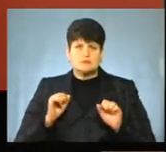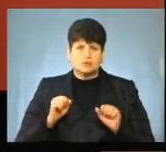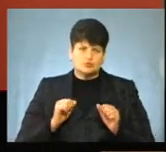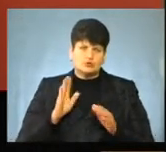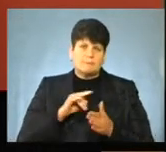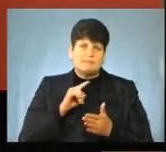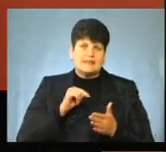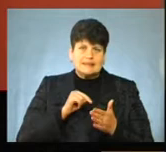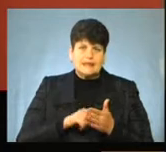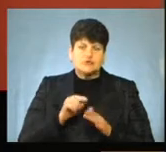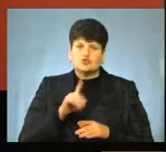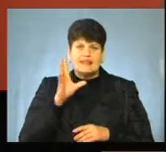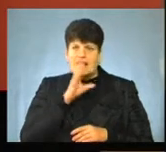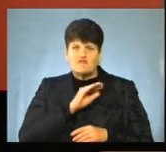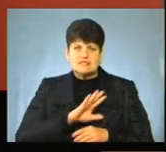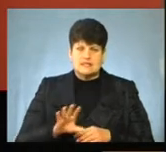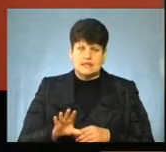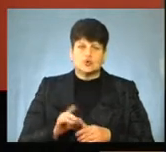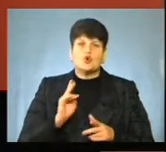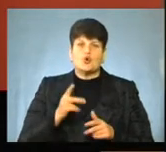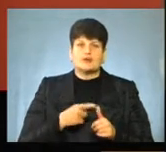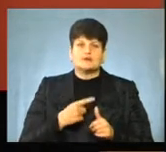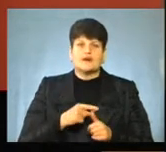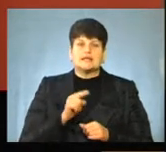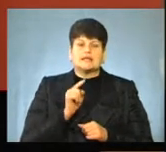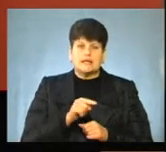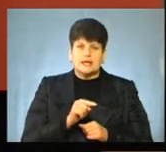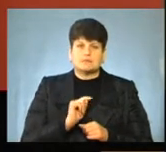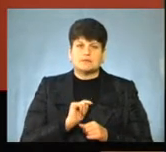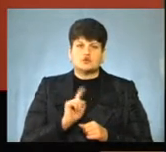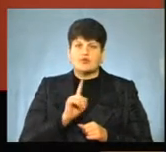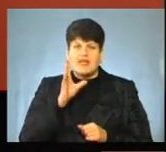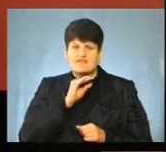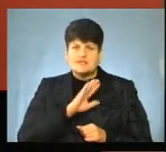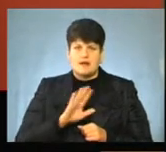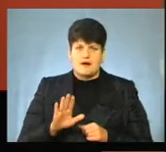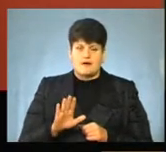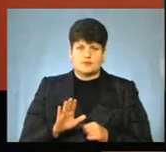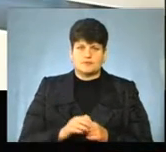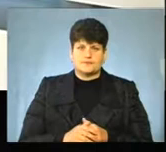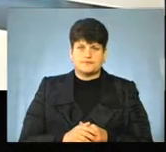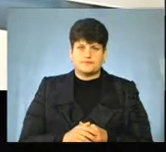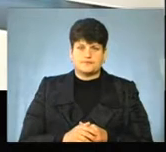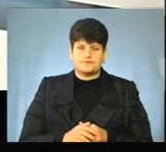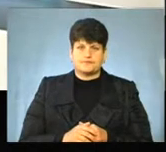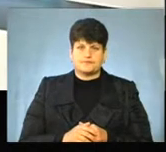може бути питання того, що не встигнуть, кого називаєте такими, що не встигають двіюшниками?